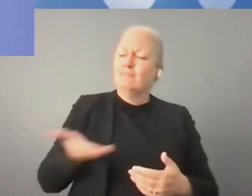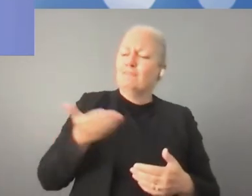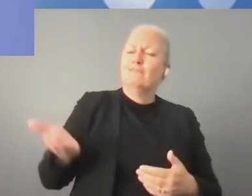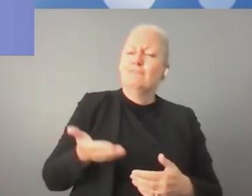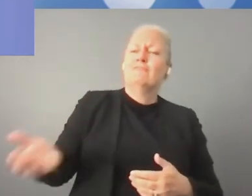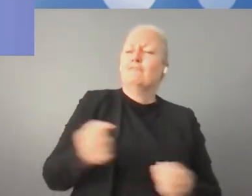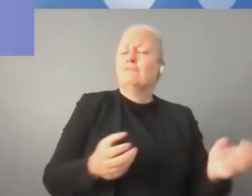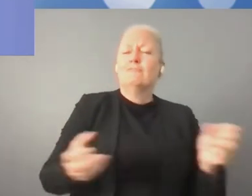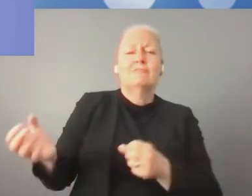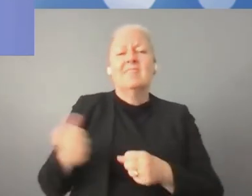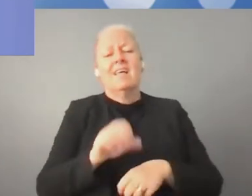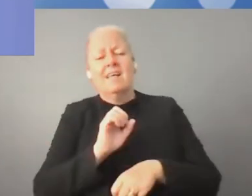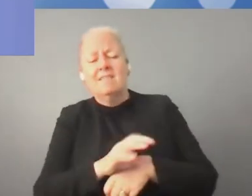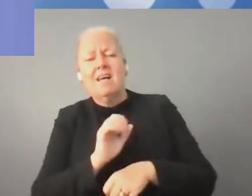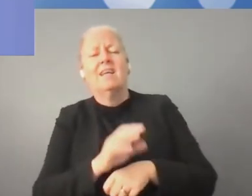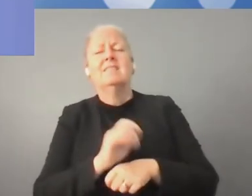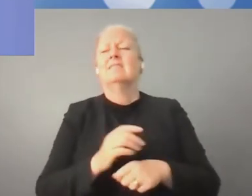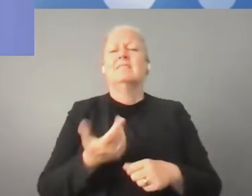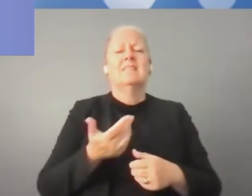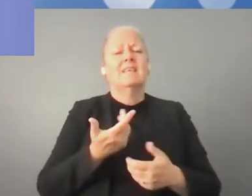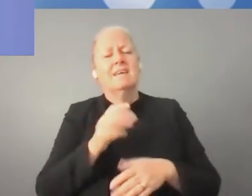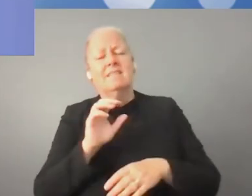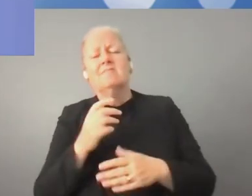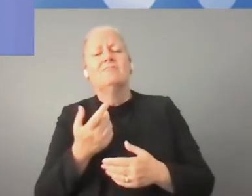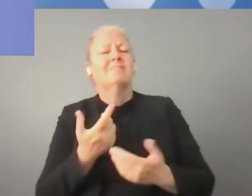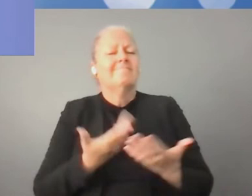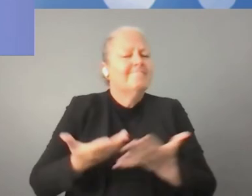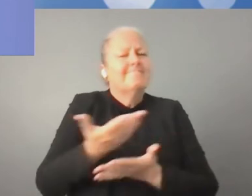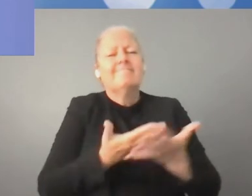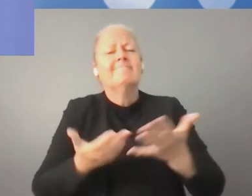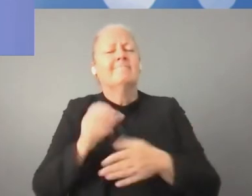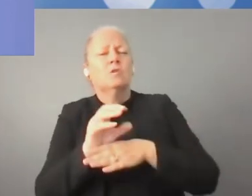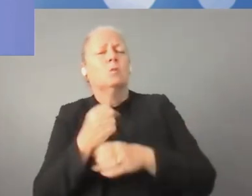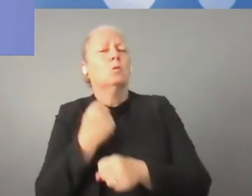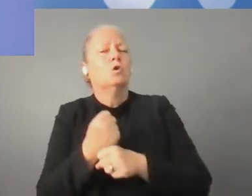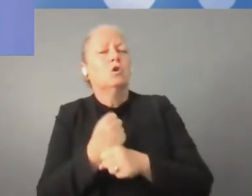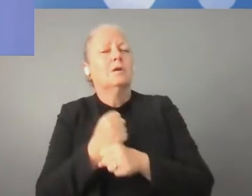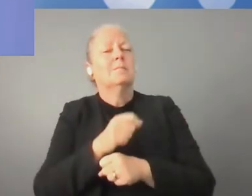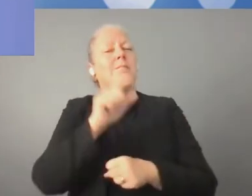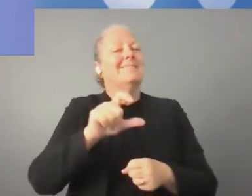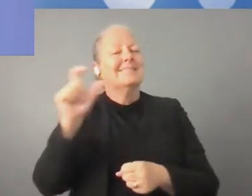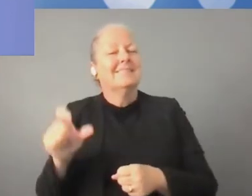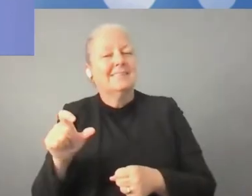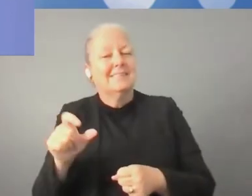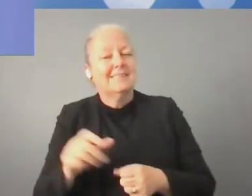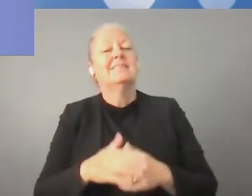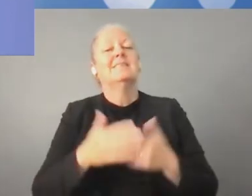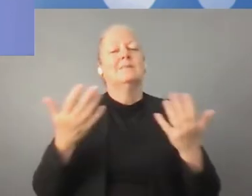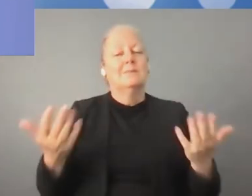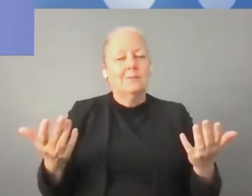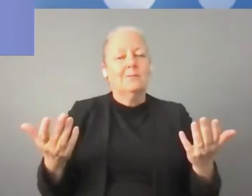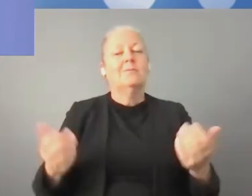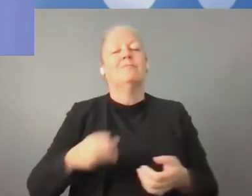Francji politykę publiczną, która pomaga na uzyskaniu rady, na pracę w sieci. Tak,